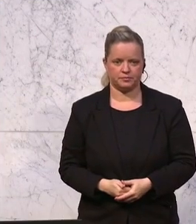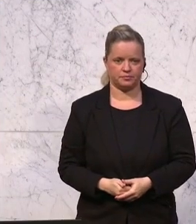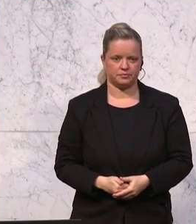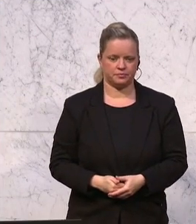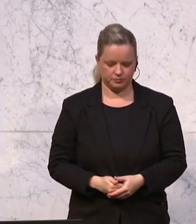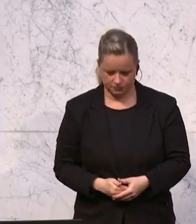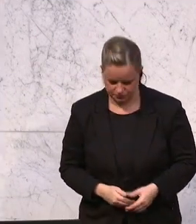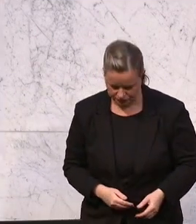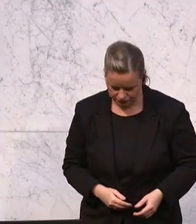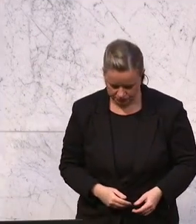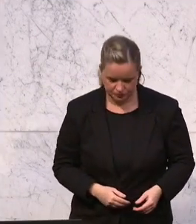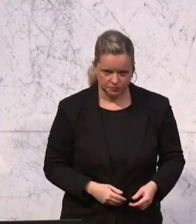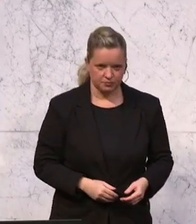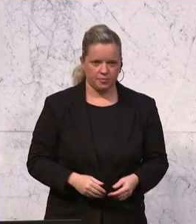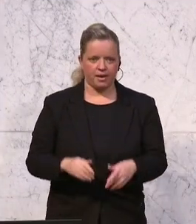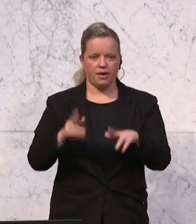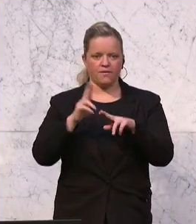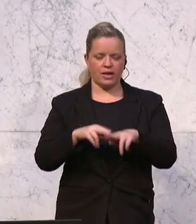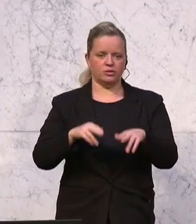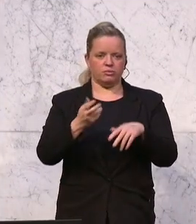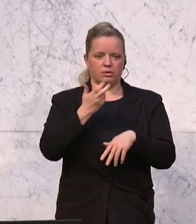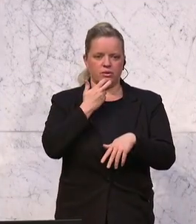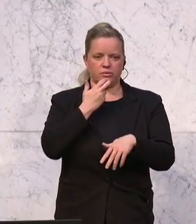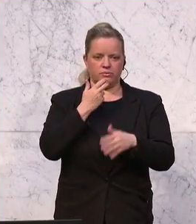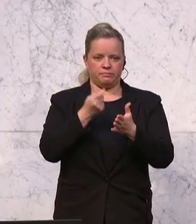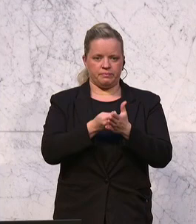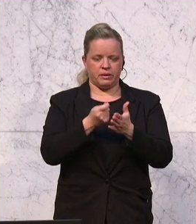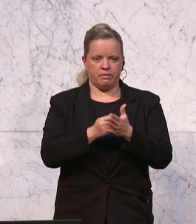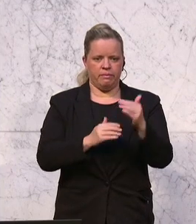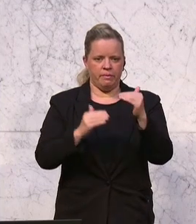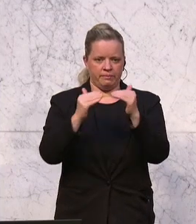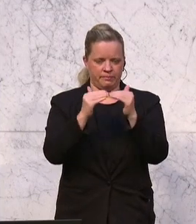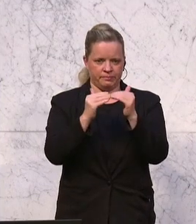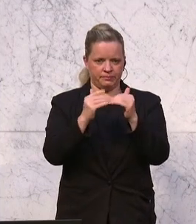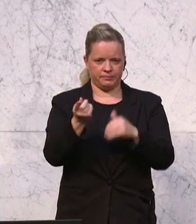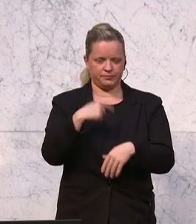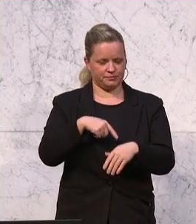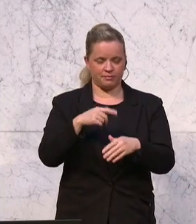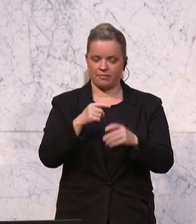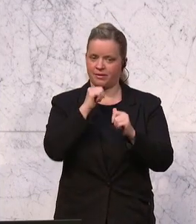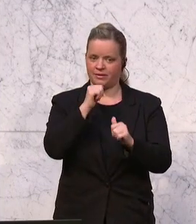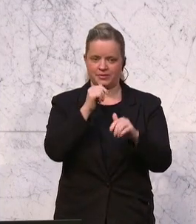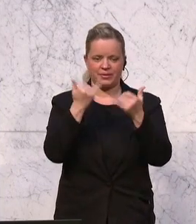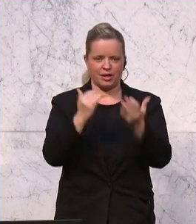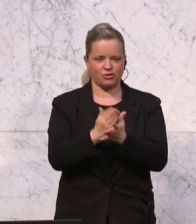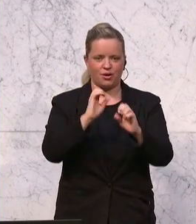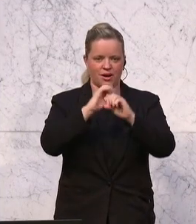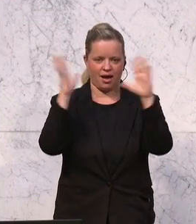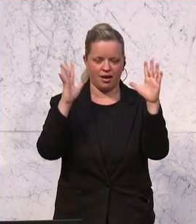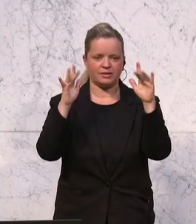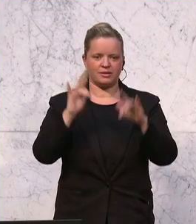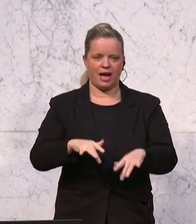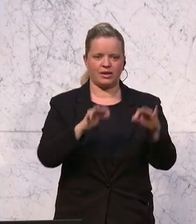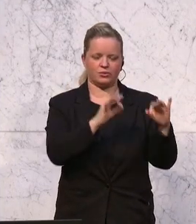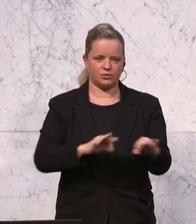Und Frau Minister, wenn diese Strompreiskompensationen nicht kommen, dann ist jetzt schon klar, dass die Industrie, und das sagt nicht nur ich, das